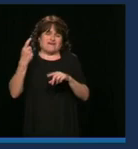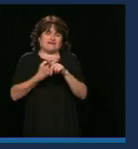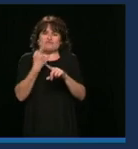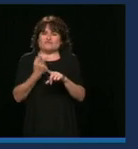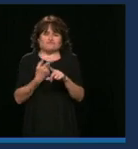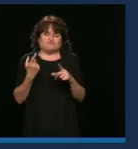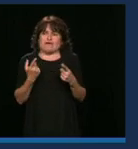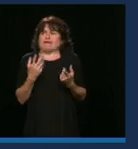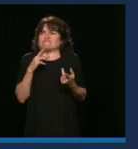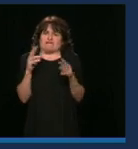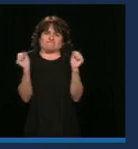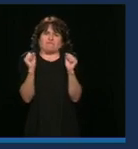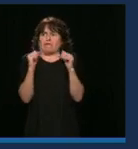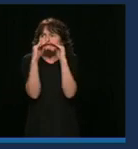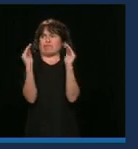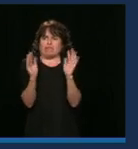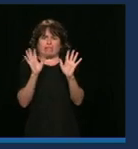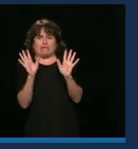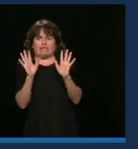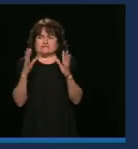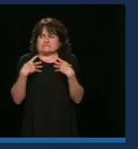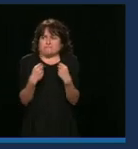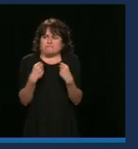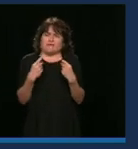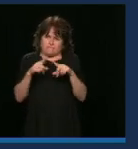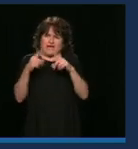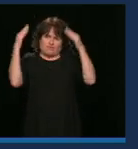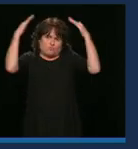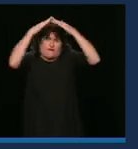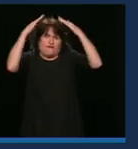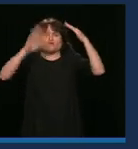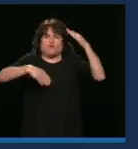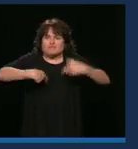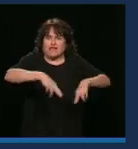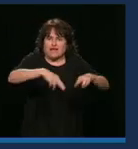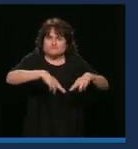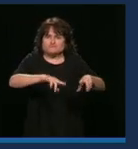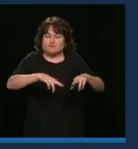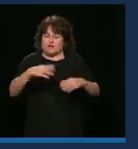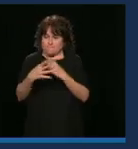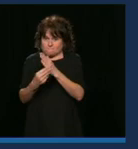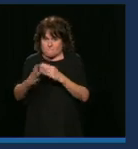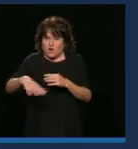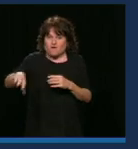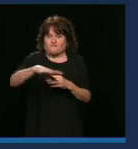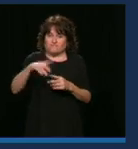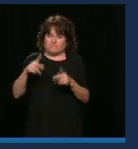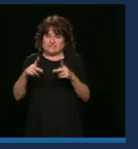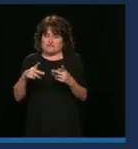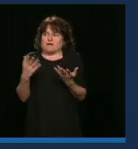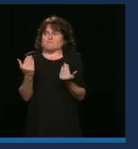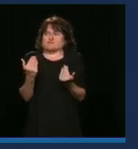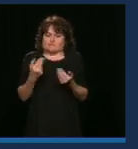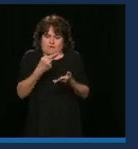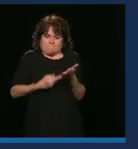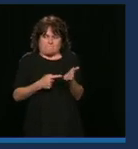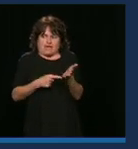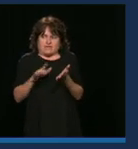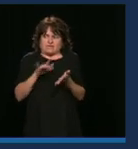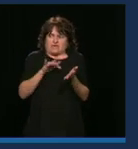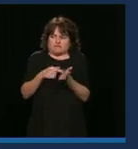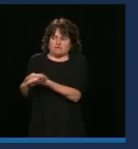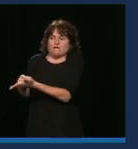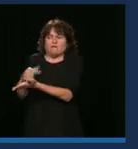tête. C'est tout ce qui reste aux pauvres, la session de bail, un outil pour leur permettre d'avoir accès au logement qui n plus